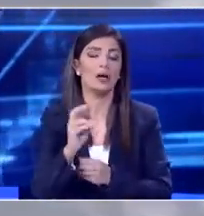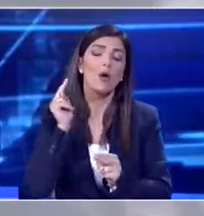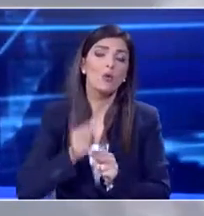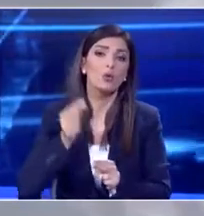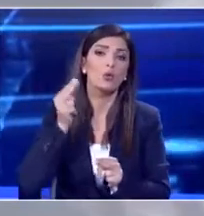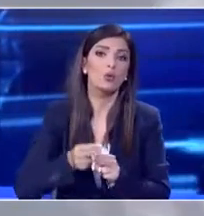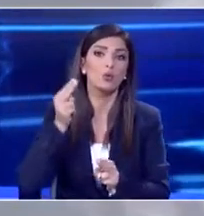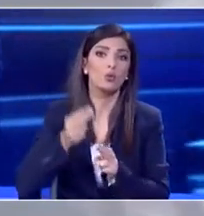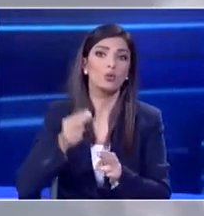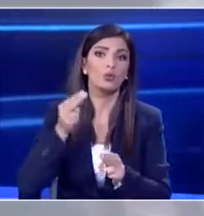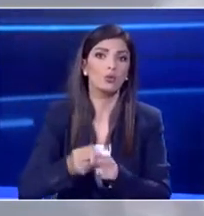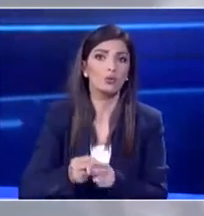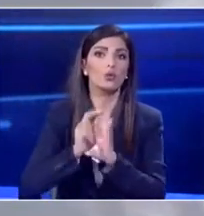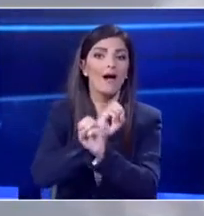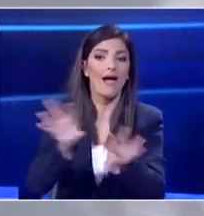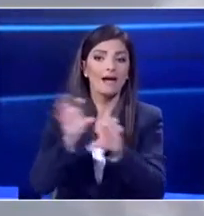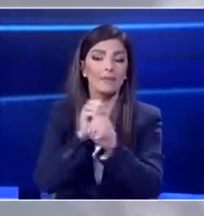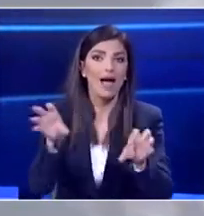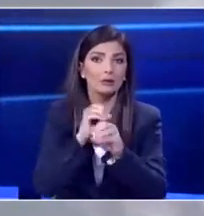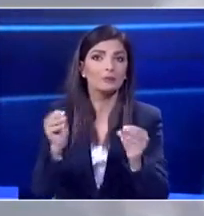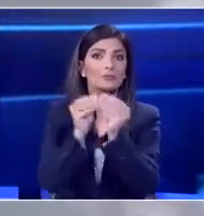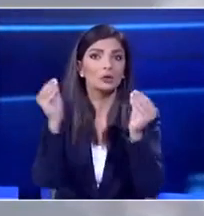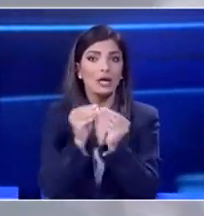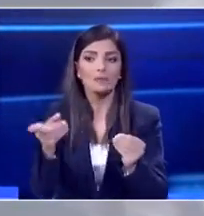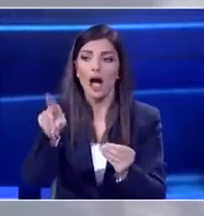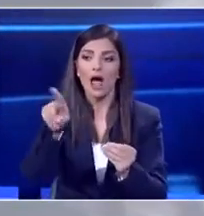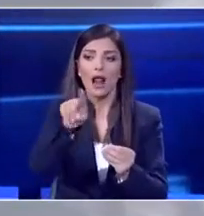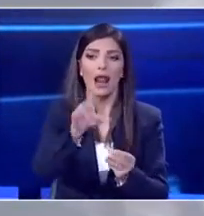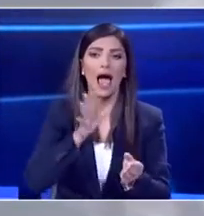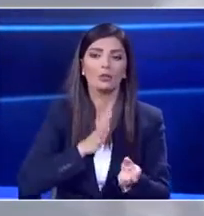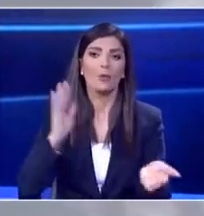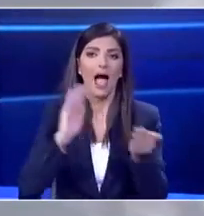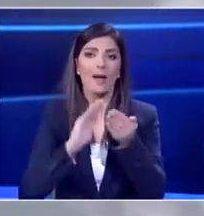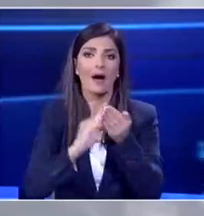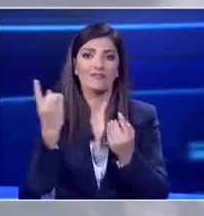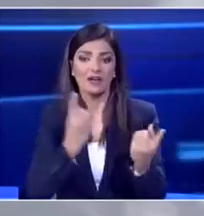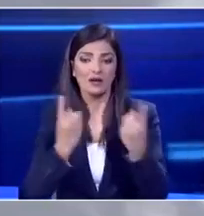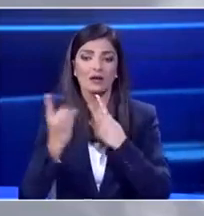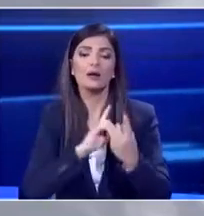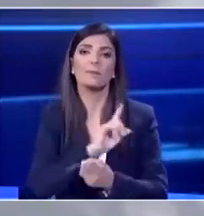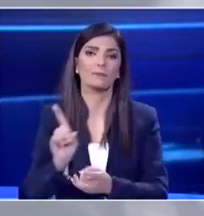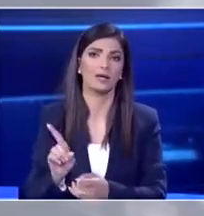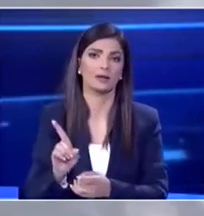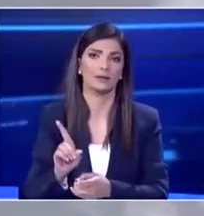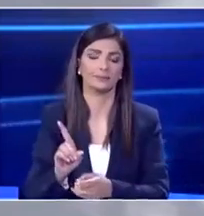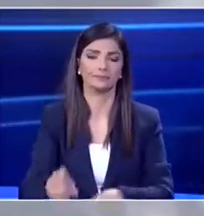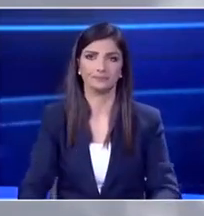τις επαφές που έχει με άλλους ώστε να μεταδώσει την αστέ Τι θα γίνει με όσους είχαν υπαθεί με τον επαγγελμανία ανοιγεία